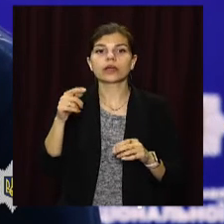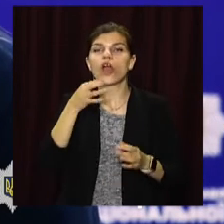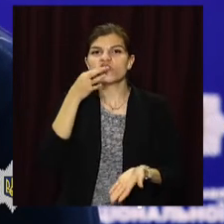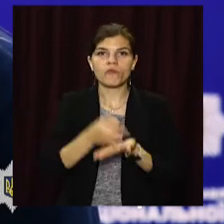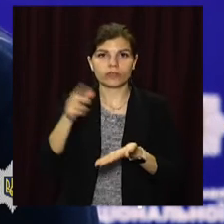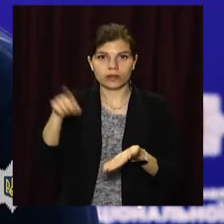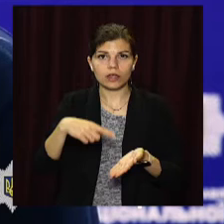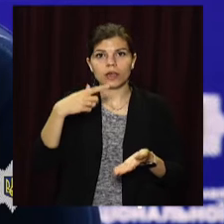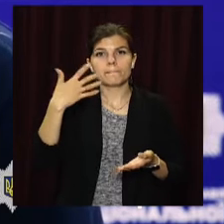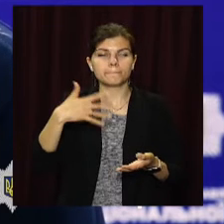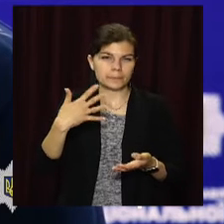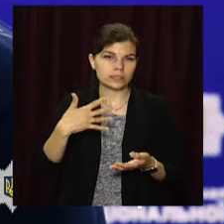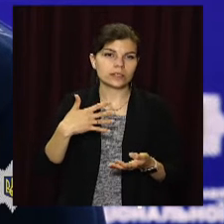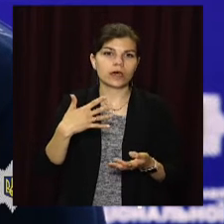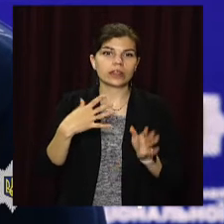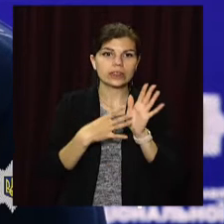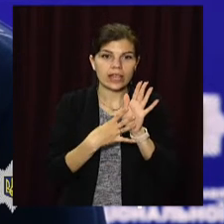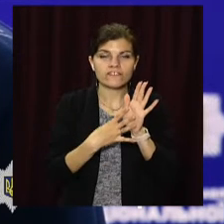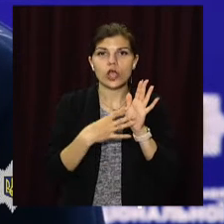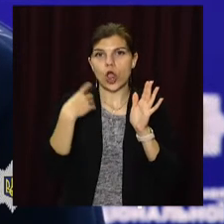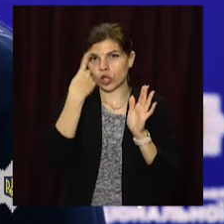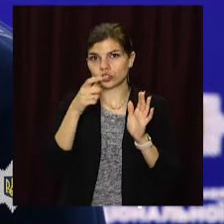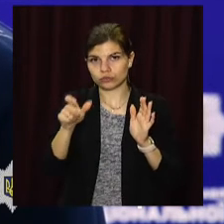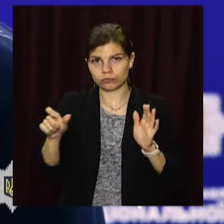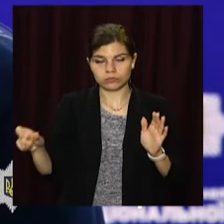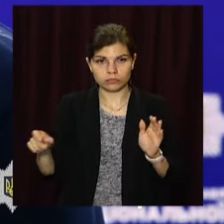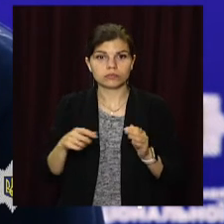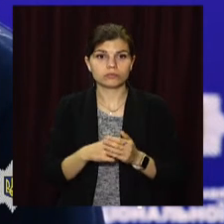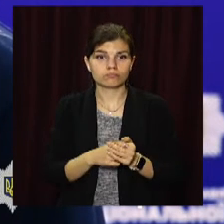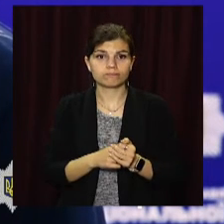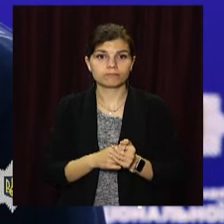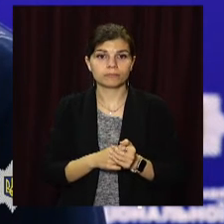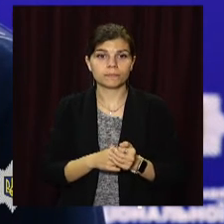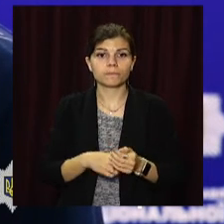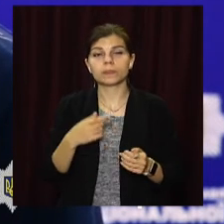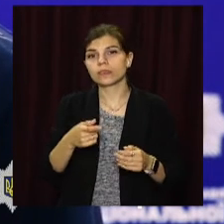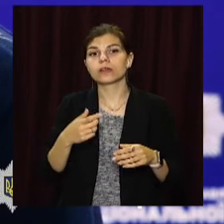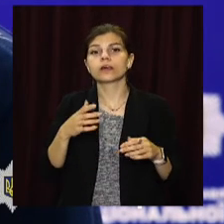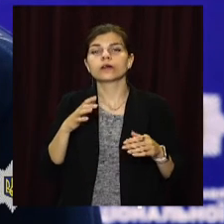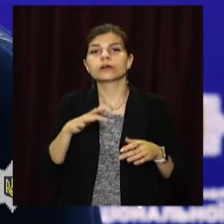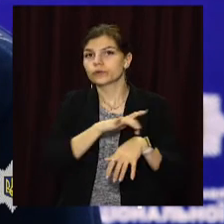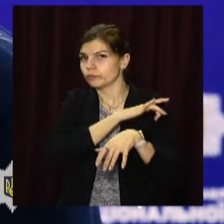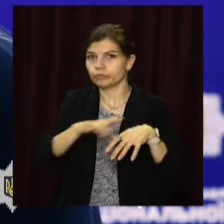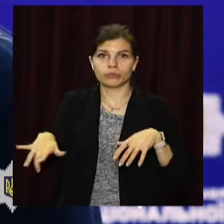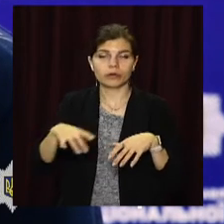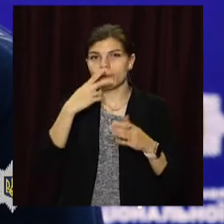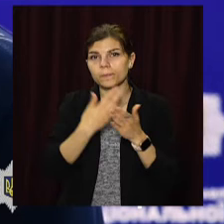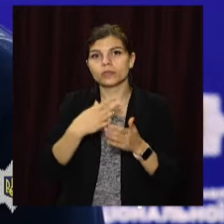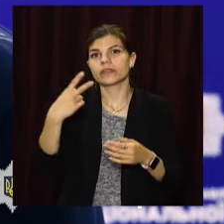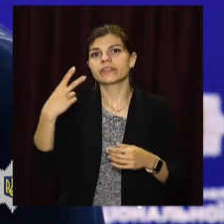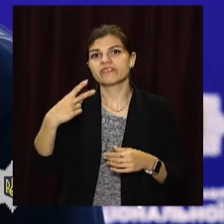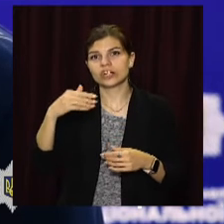відповідальності 59 осіб до адміністративної відповідальності. Знищено понад 20